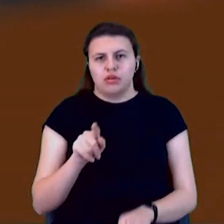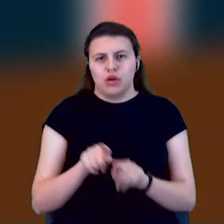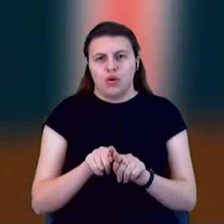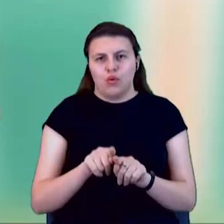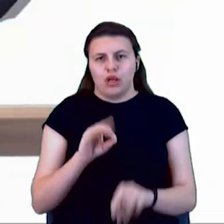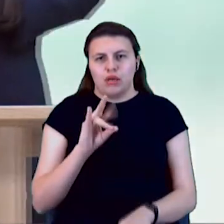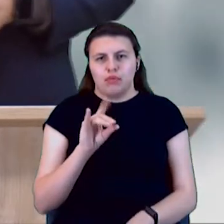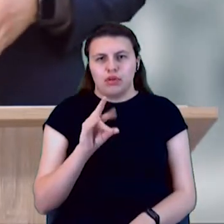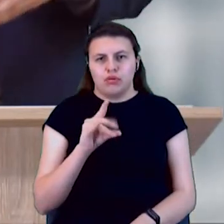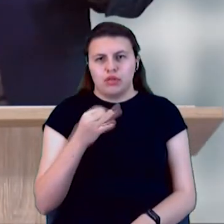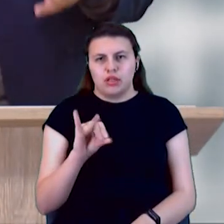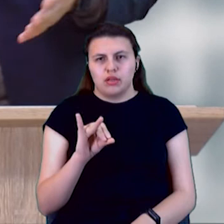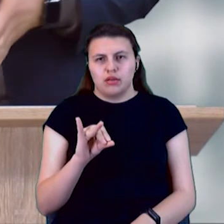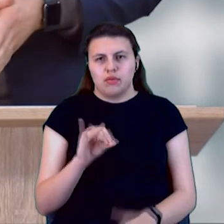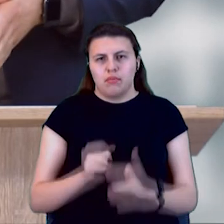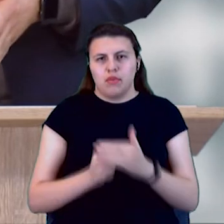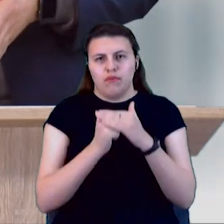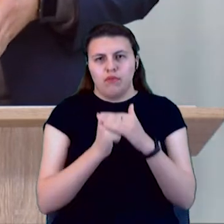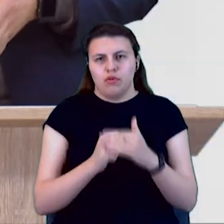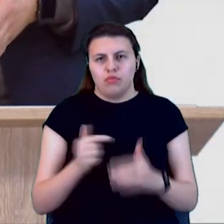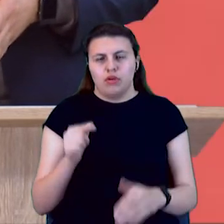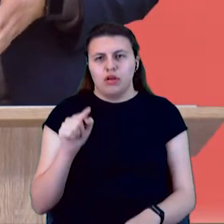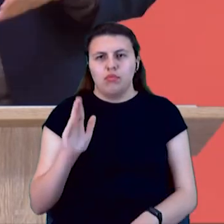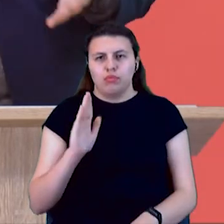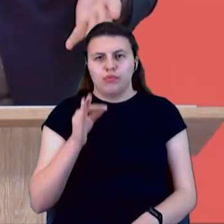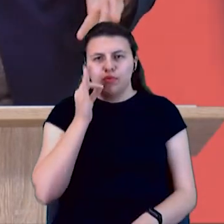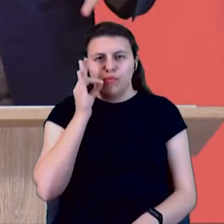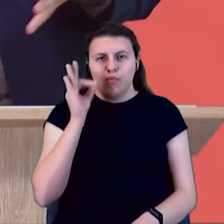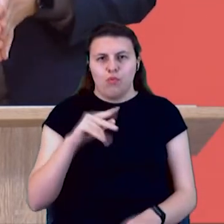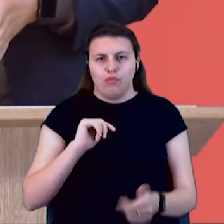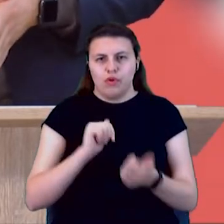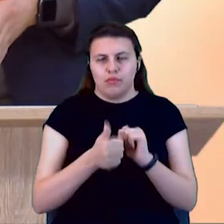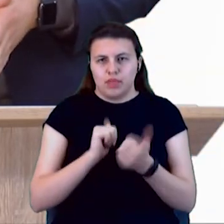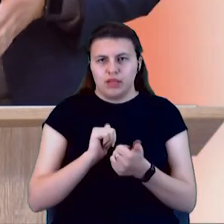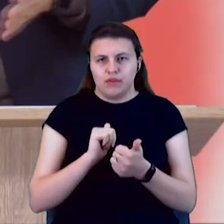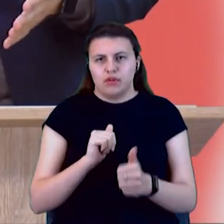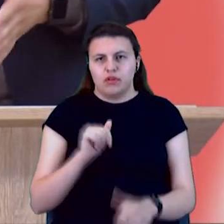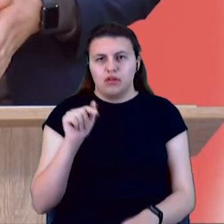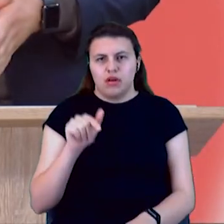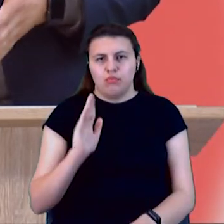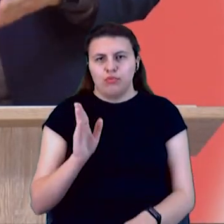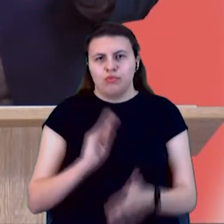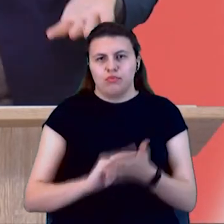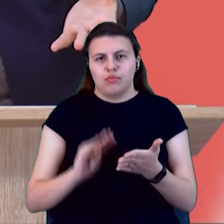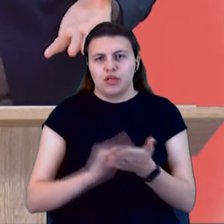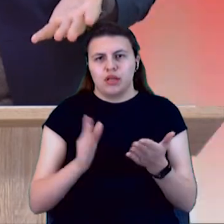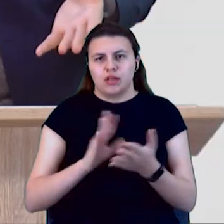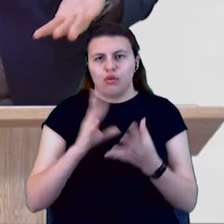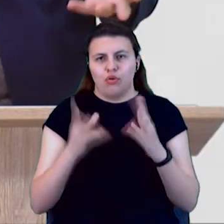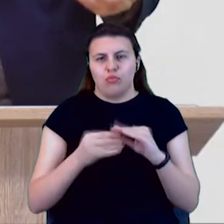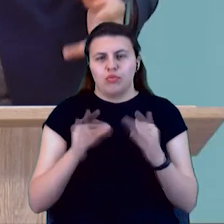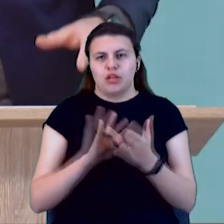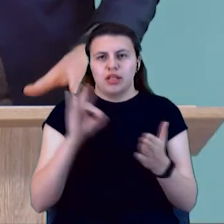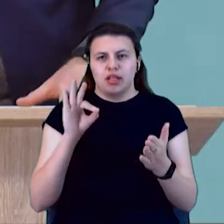платформа, де вони будуть обмінюватися опитом, де вони будуть писати якісь спільні цілі, писати ті ж